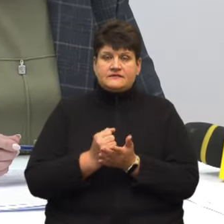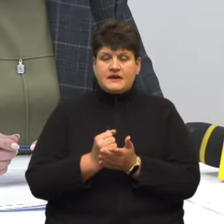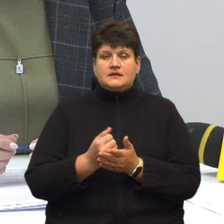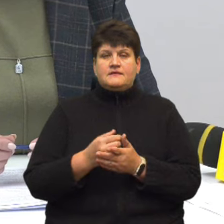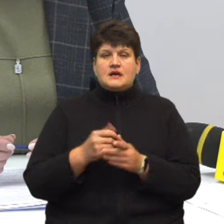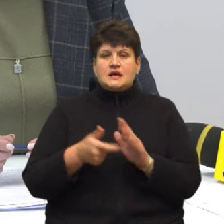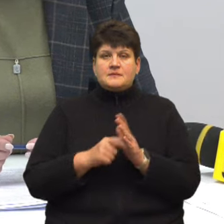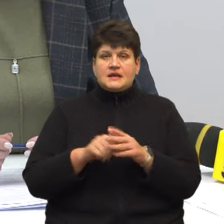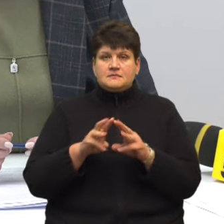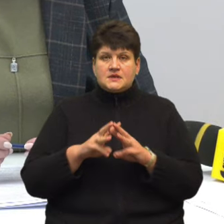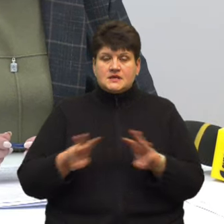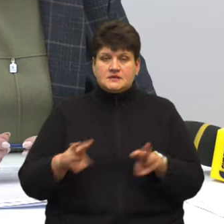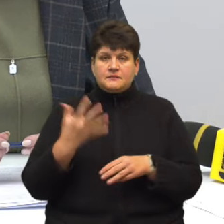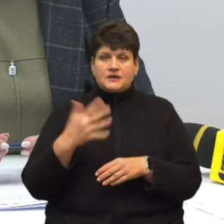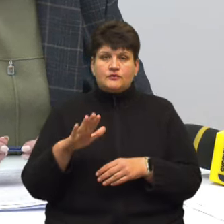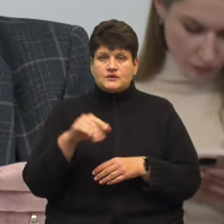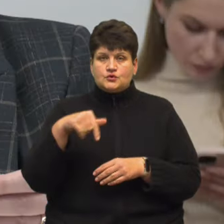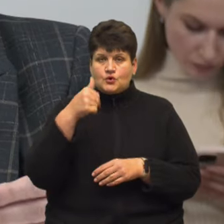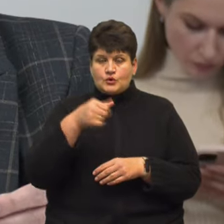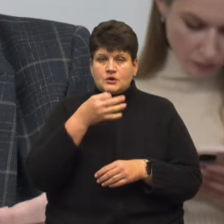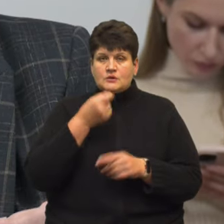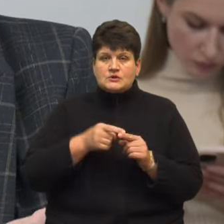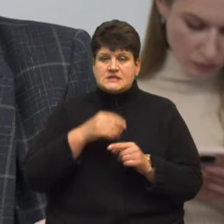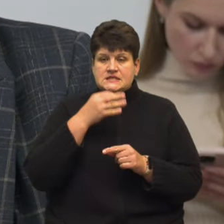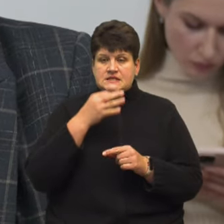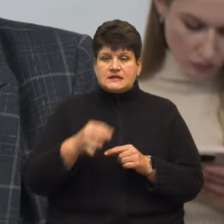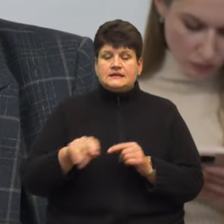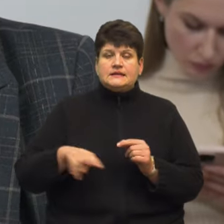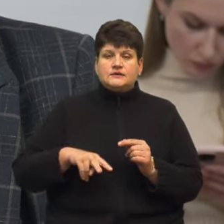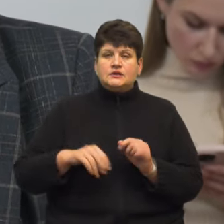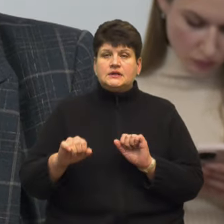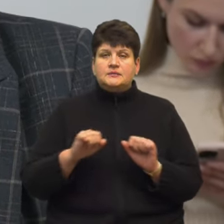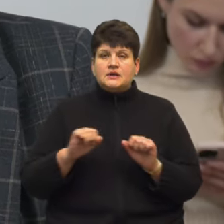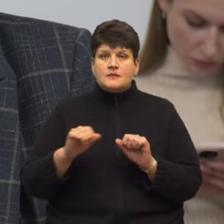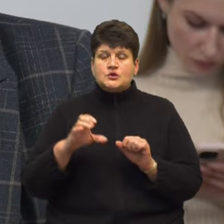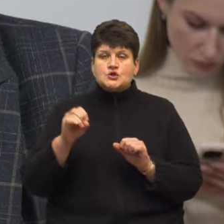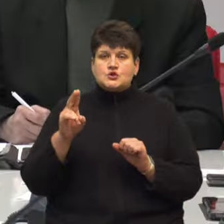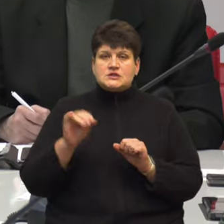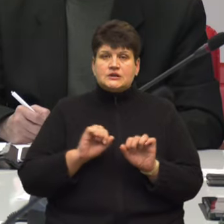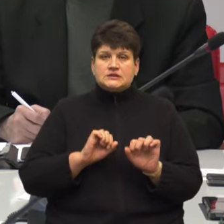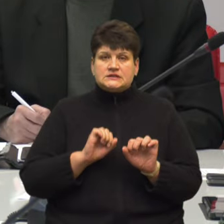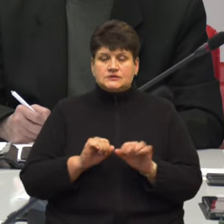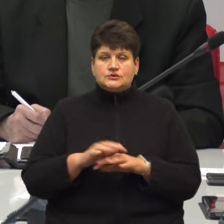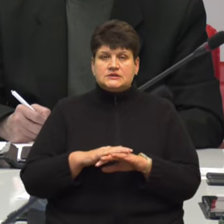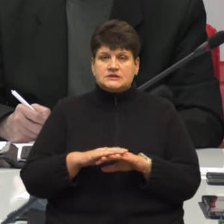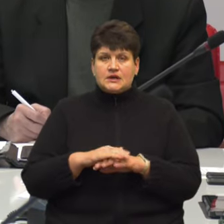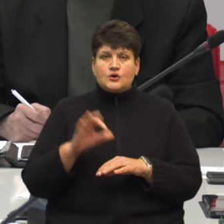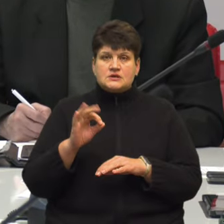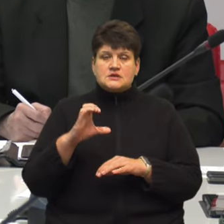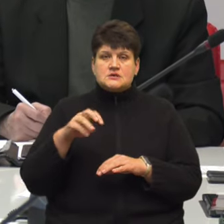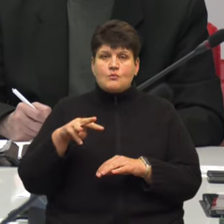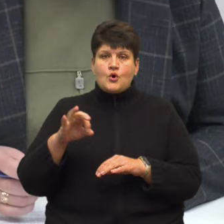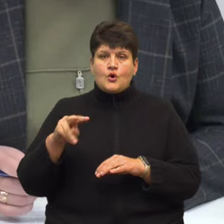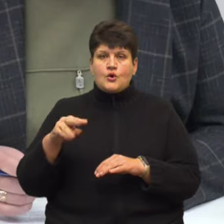цього року. Про це розповіла директорка Департаменту соціального захисту населення обласної військової адміністрації Оксана Смолій під час громадського обговорення за